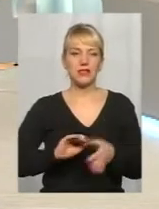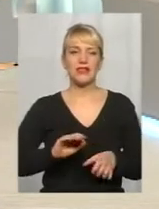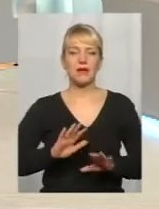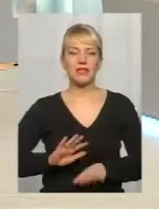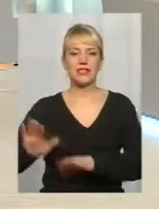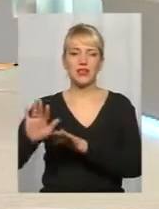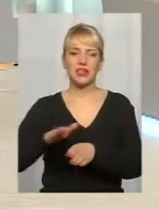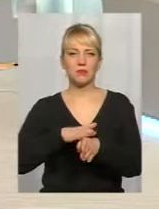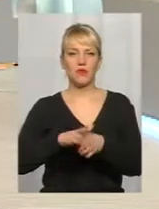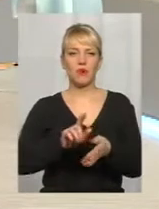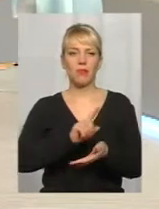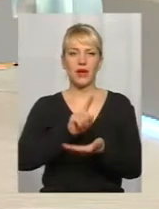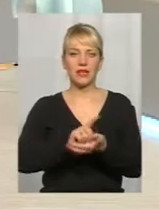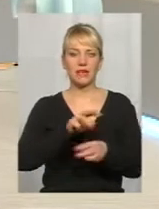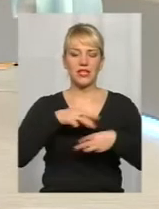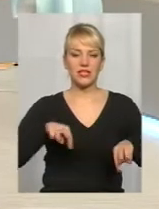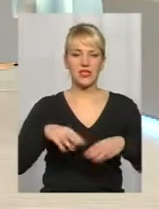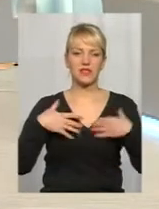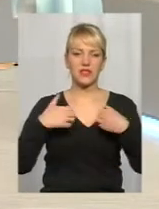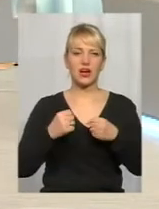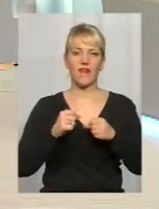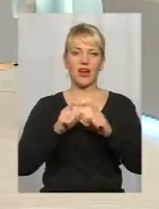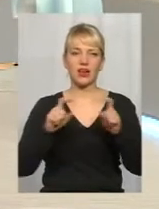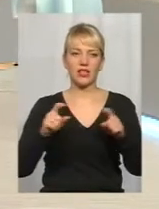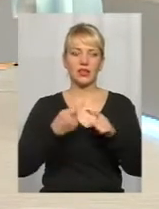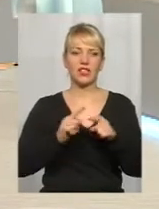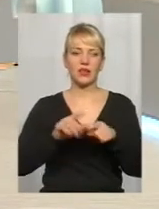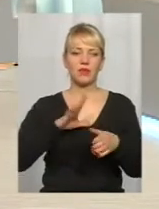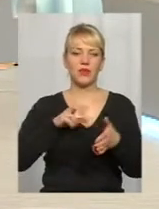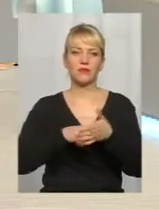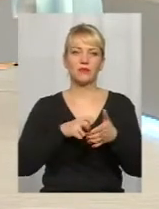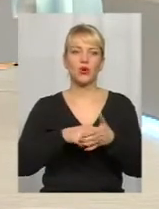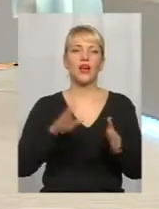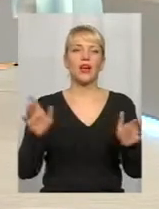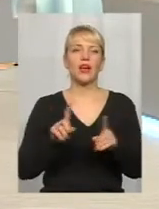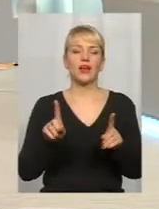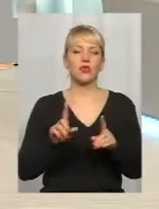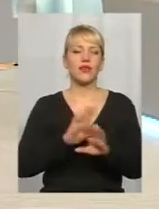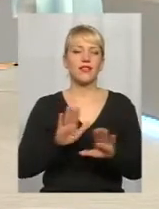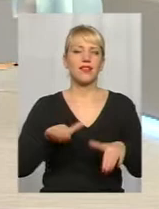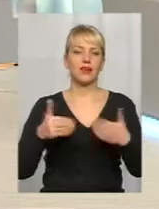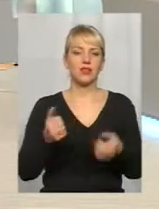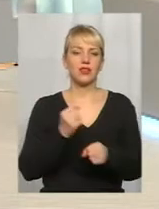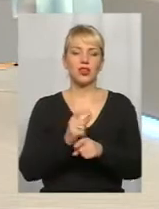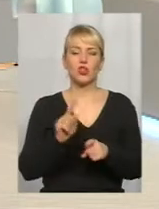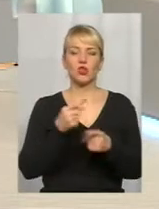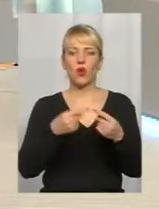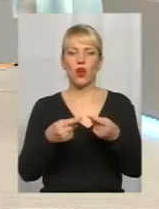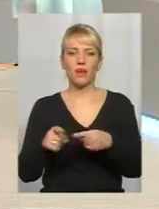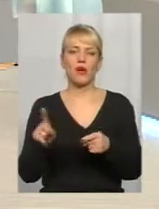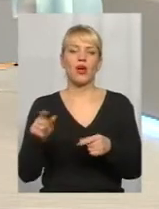исполняючого об'язанності Министерства здравоохранения, це було письмо, яке не рекомендує робити що-либо, кроме того-то.